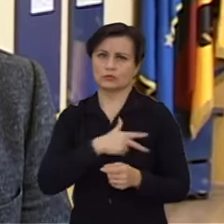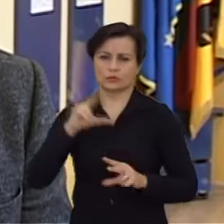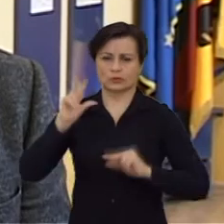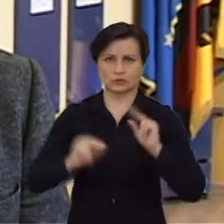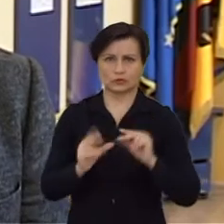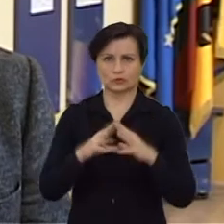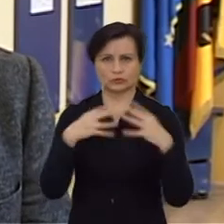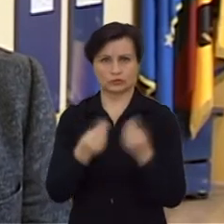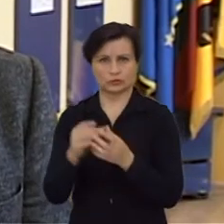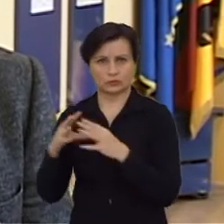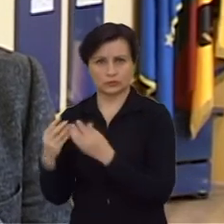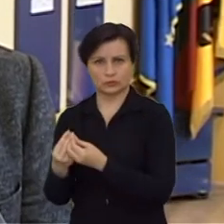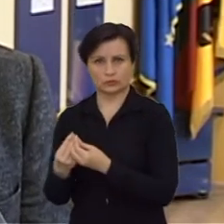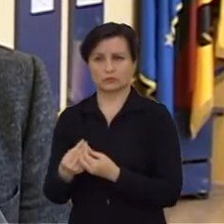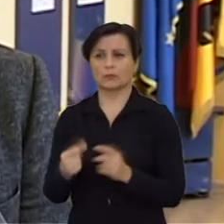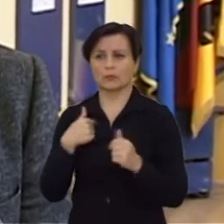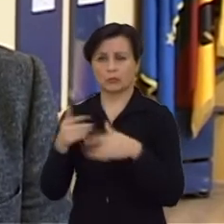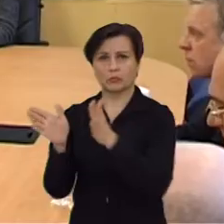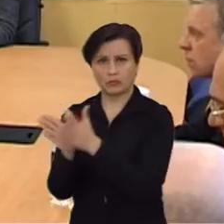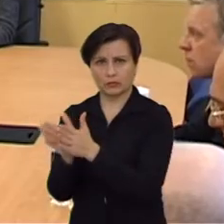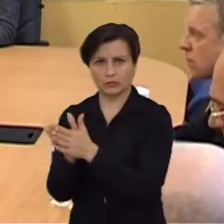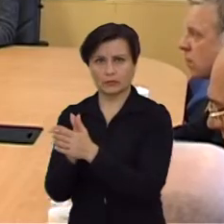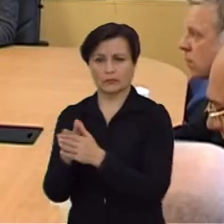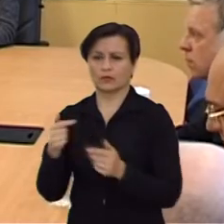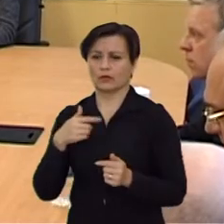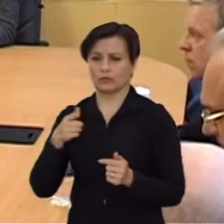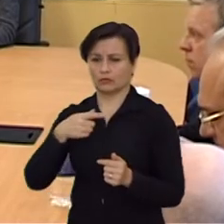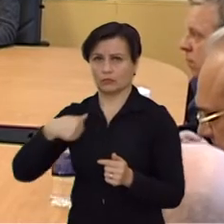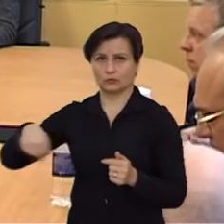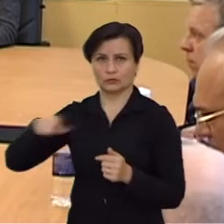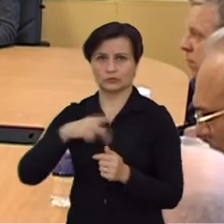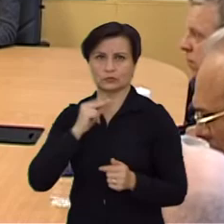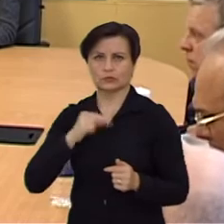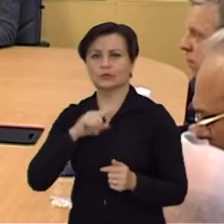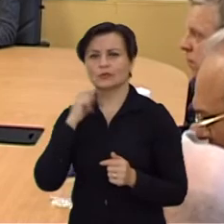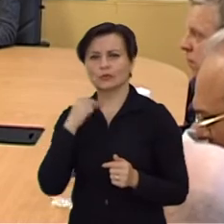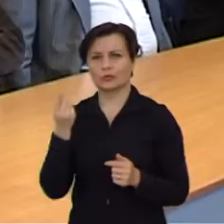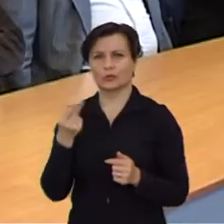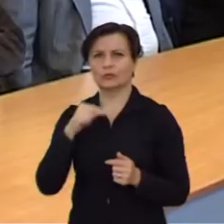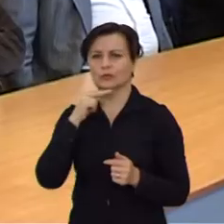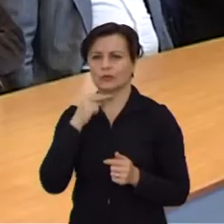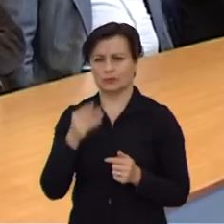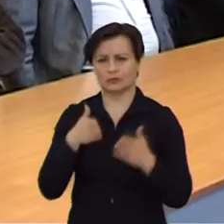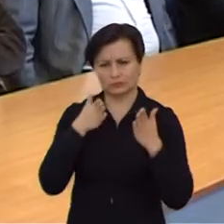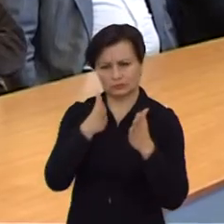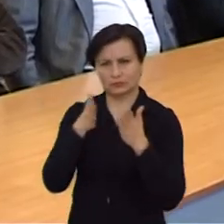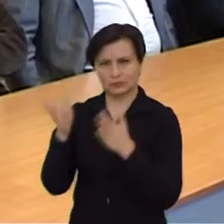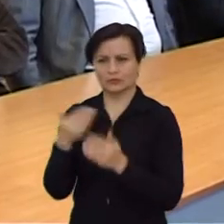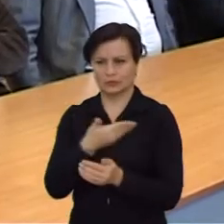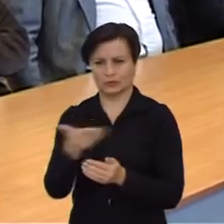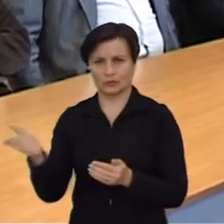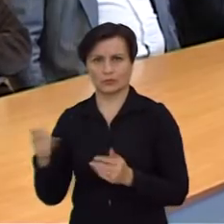rizikos šeimas. Tikrai paprašiau, kad mūsų kunigai daugiau dėmesio skirtų tom